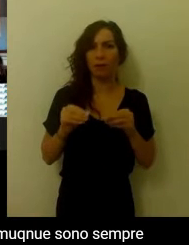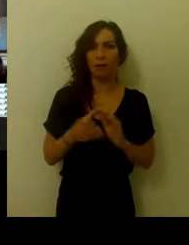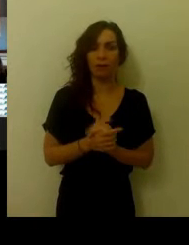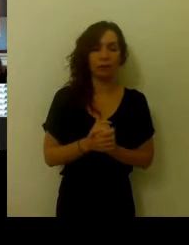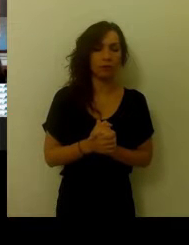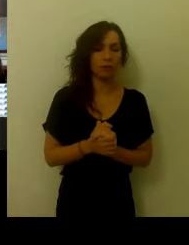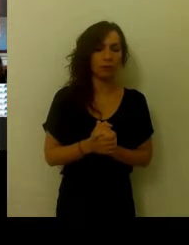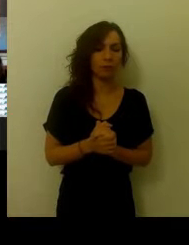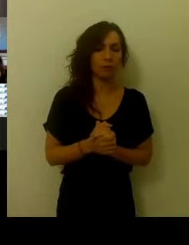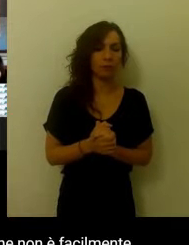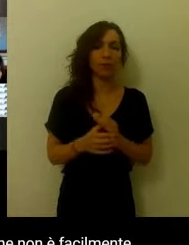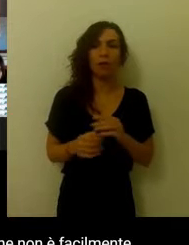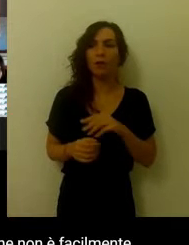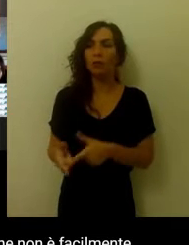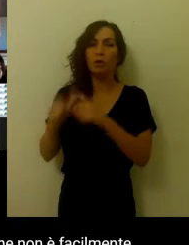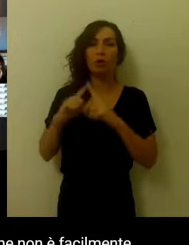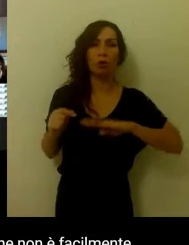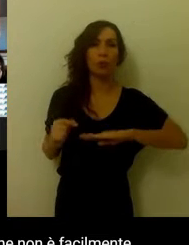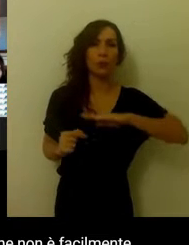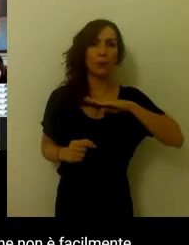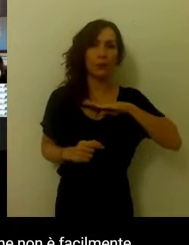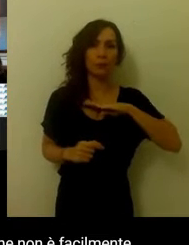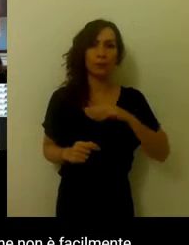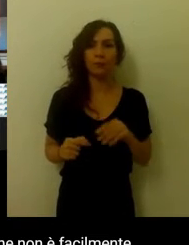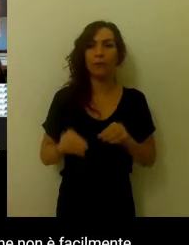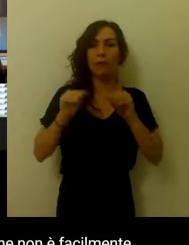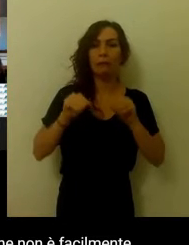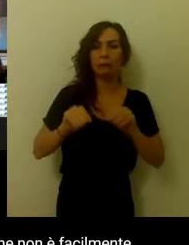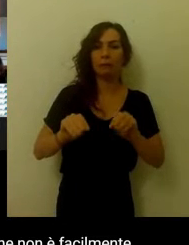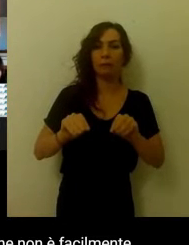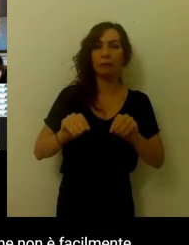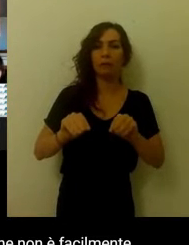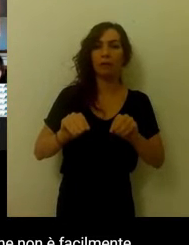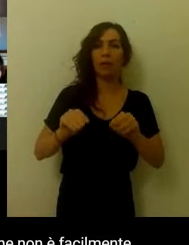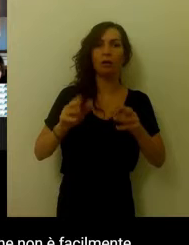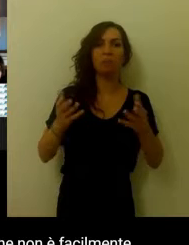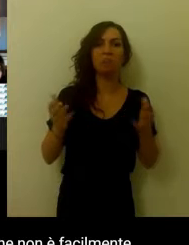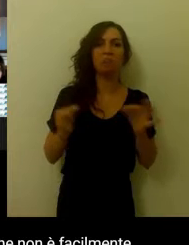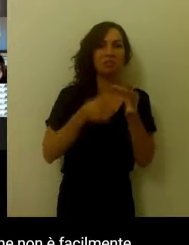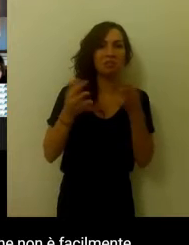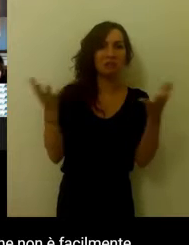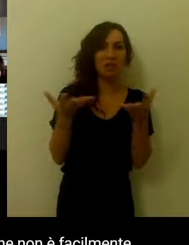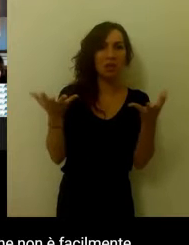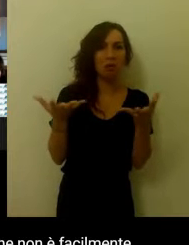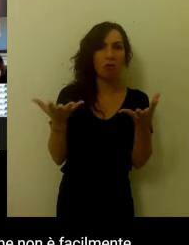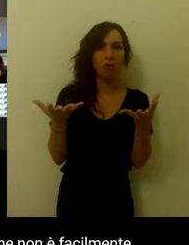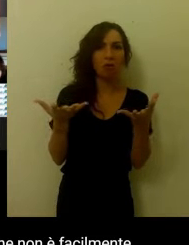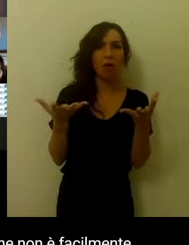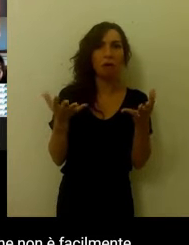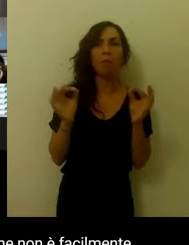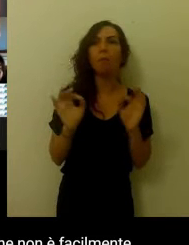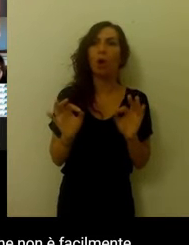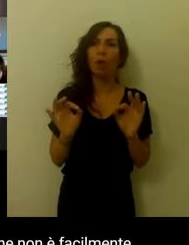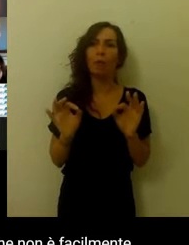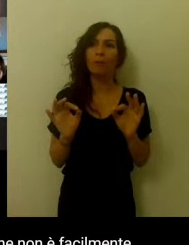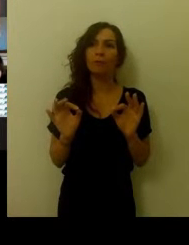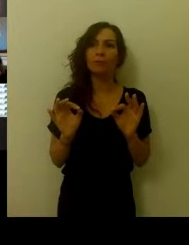va in generale sulla propria autostima. La stabilità a cosa si riferisce? Si riferisce al fatto